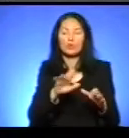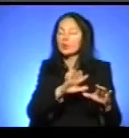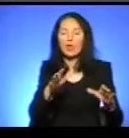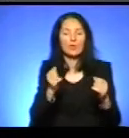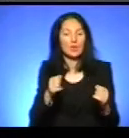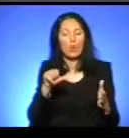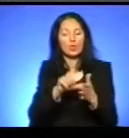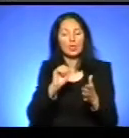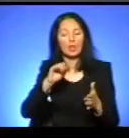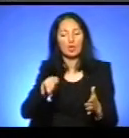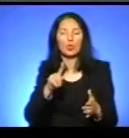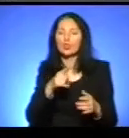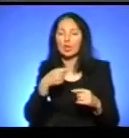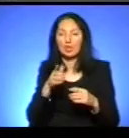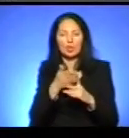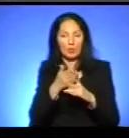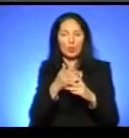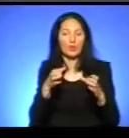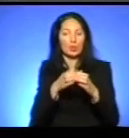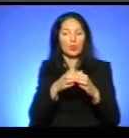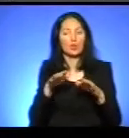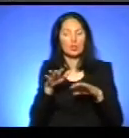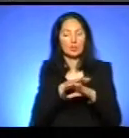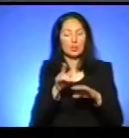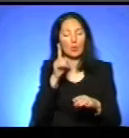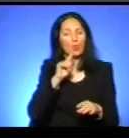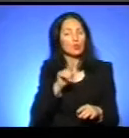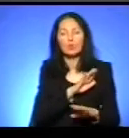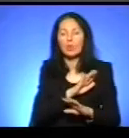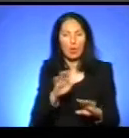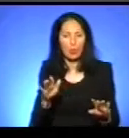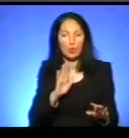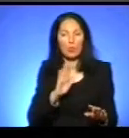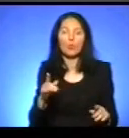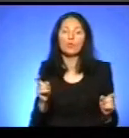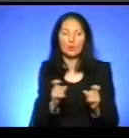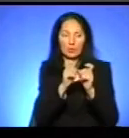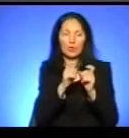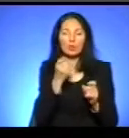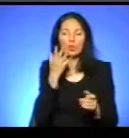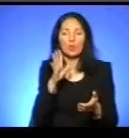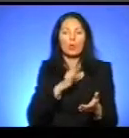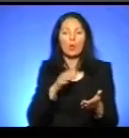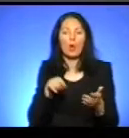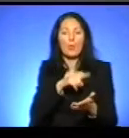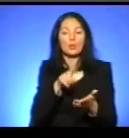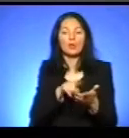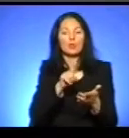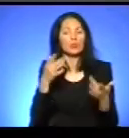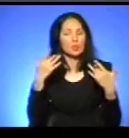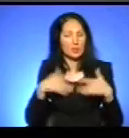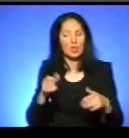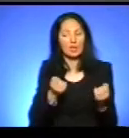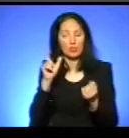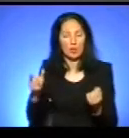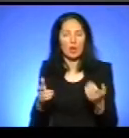якось інші пільгові категорії на стані? Чи не було такого? Поки що не було. Був прецедент, коли стояло питання про звільнення водія, але